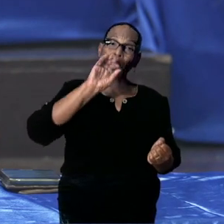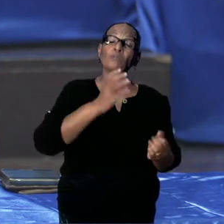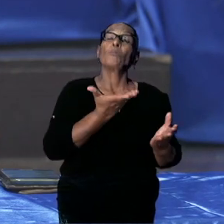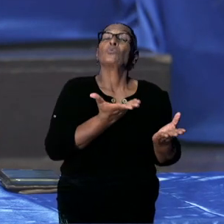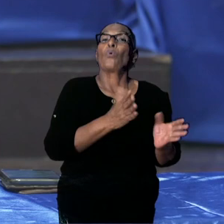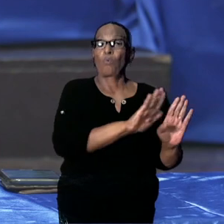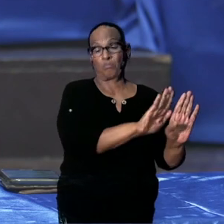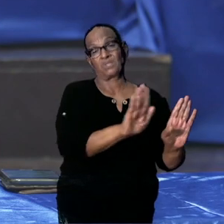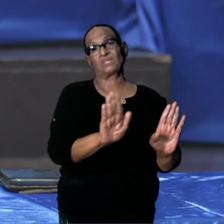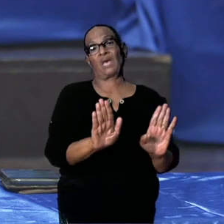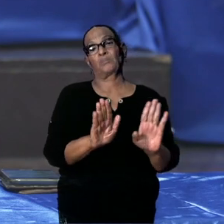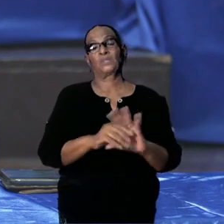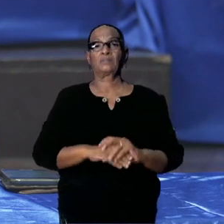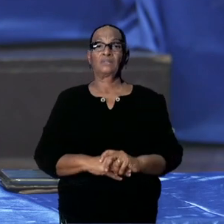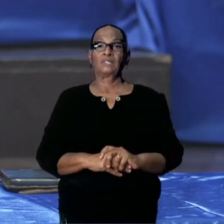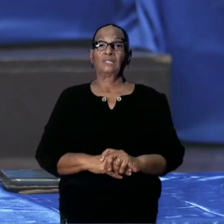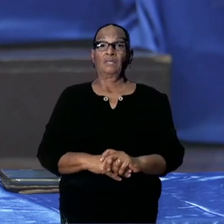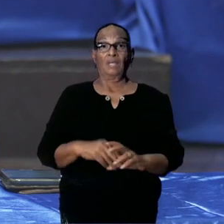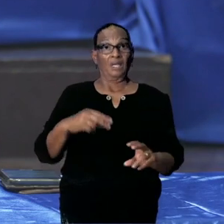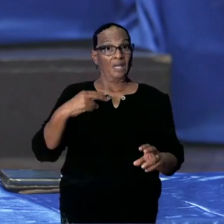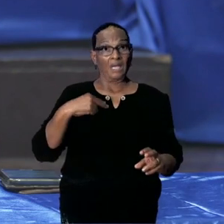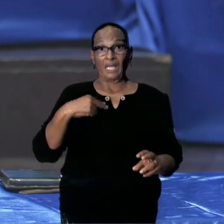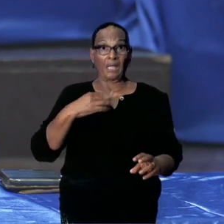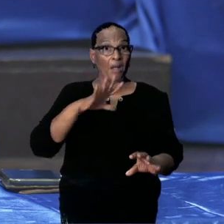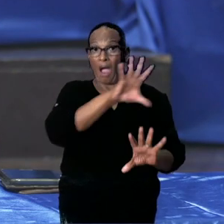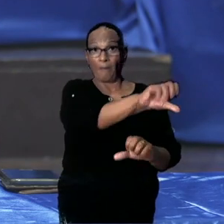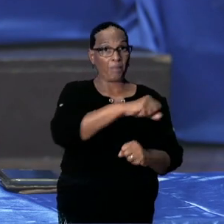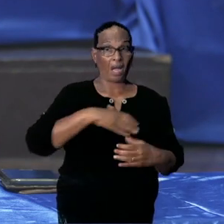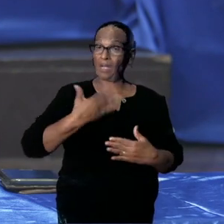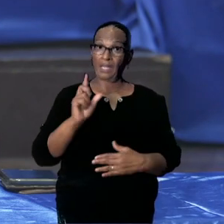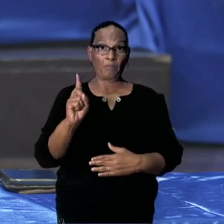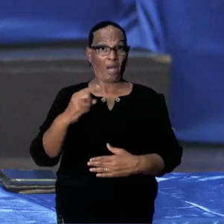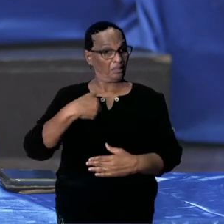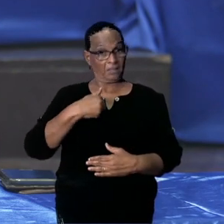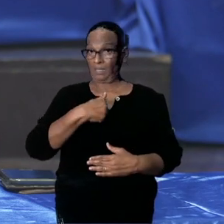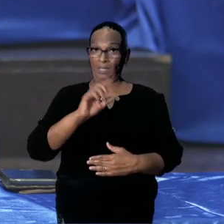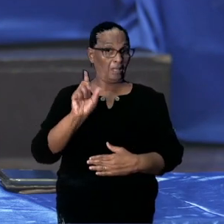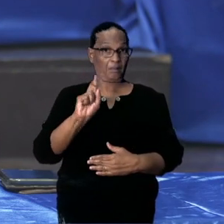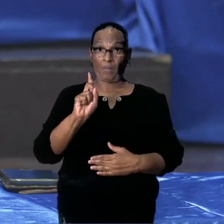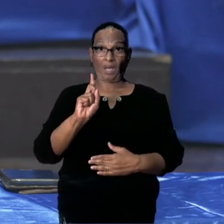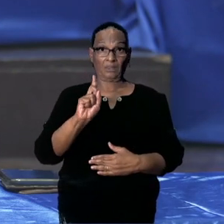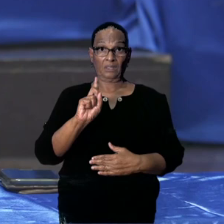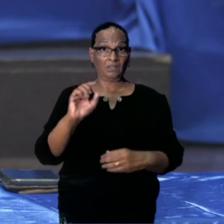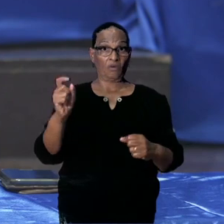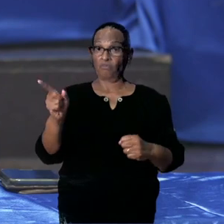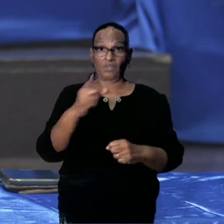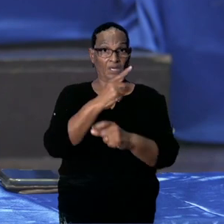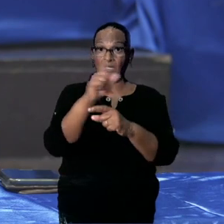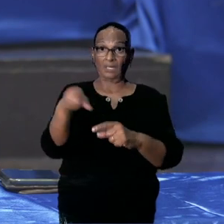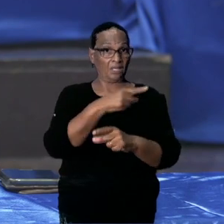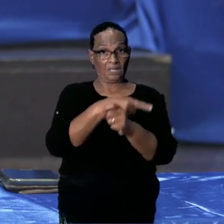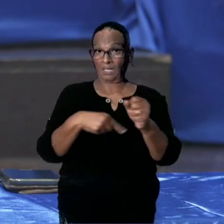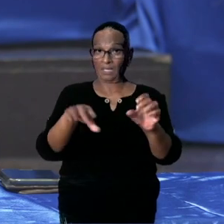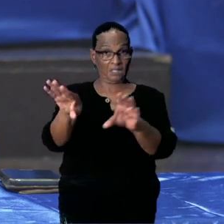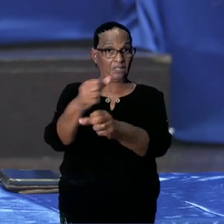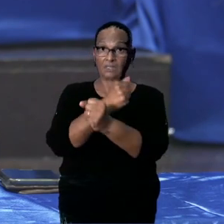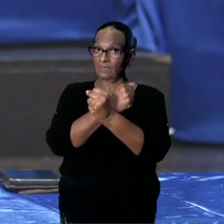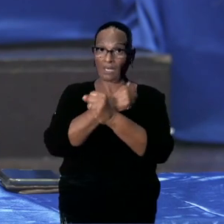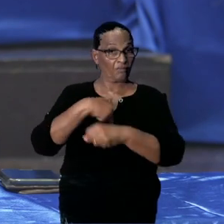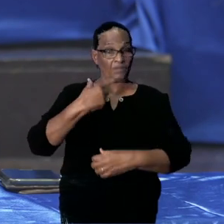ik heb geen opsporingsbevoegdheid, ik heb geen functie in het strafbaar stellen van mensen, ik kan alleen maar